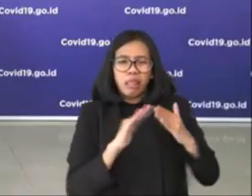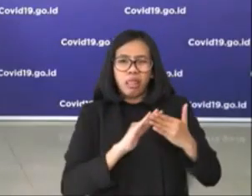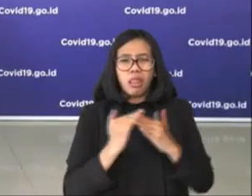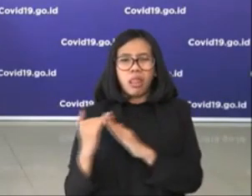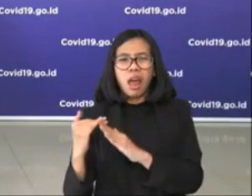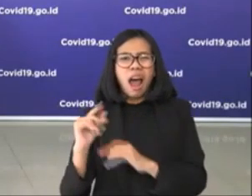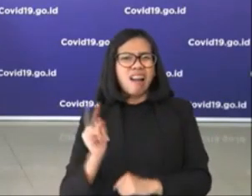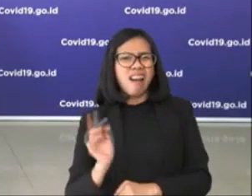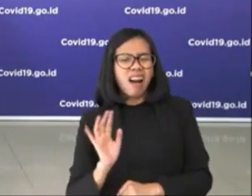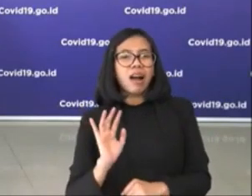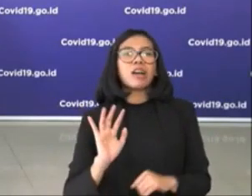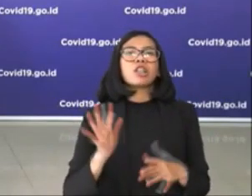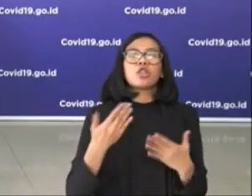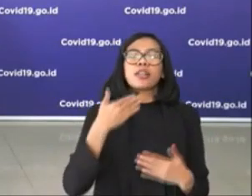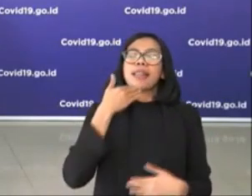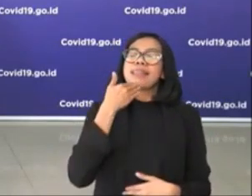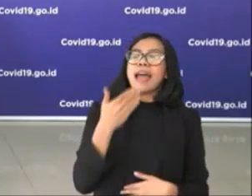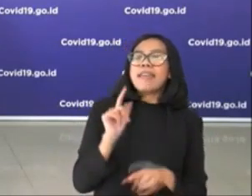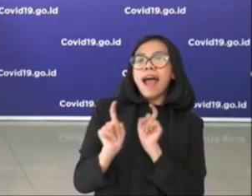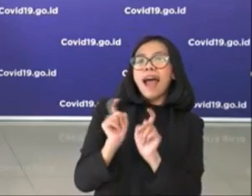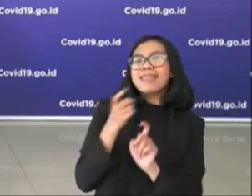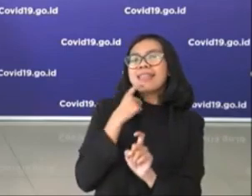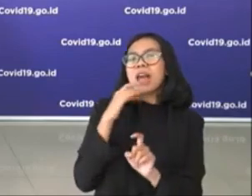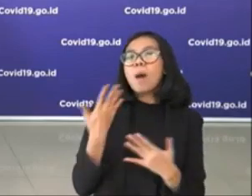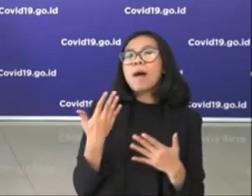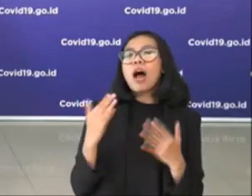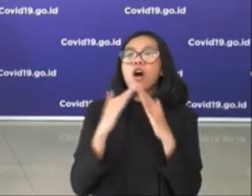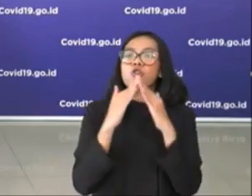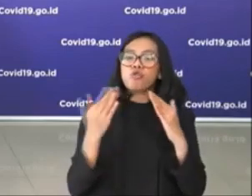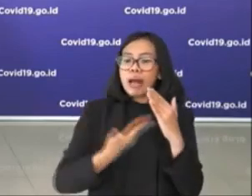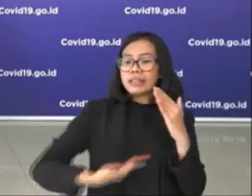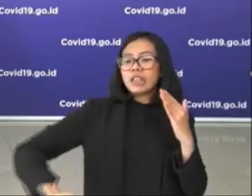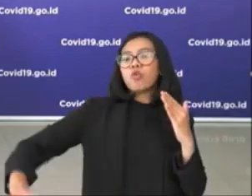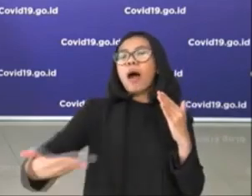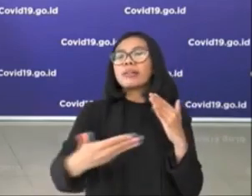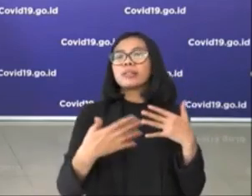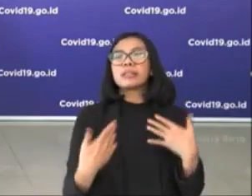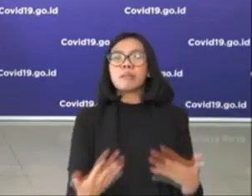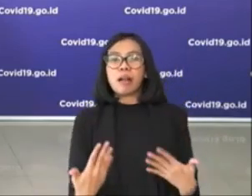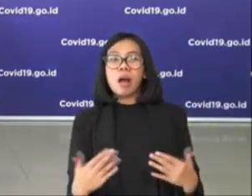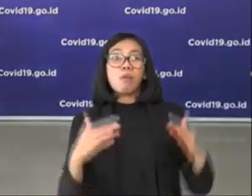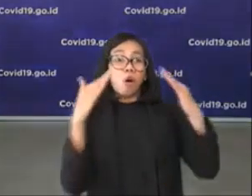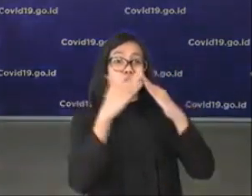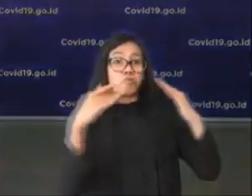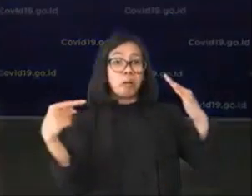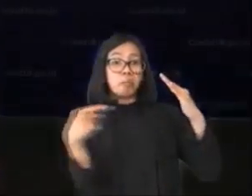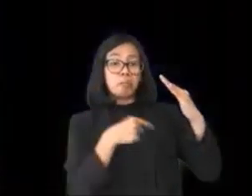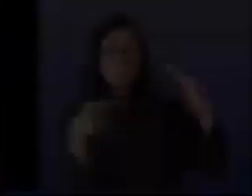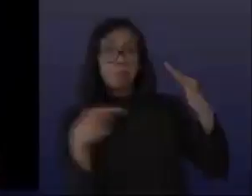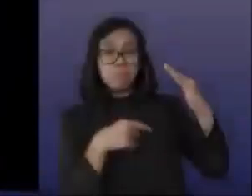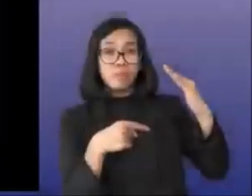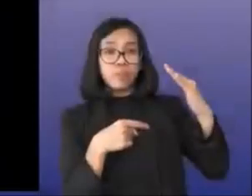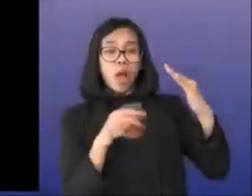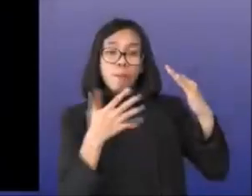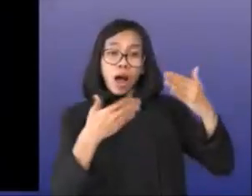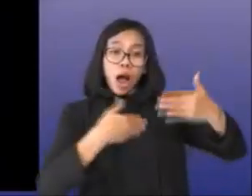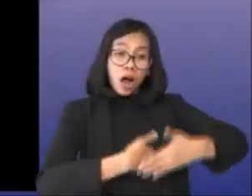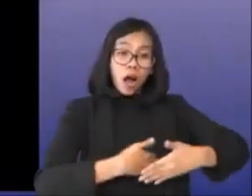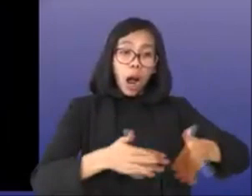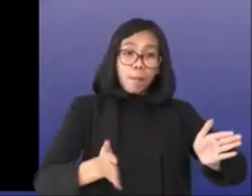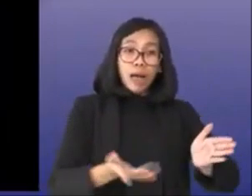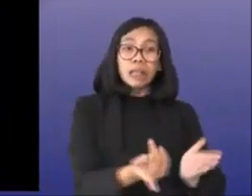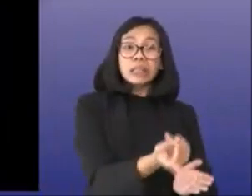Pertanyaan berikutnya adalah kondisi tempat tinggal atau rumah kita. Apakah rumah kita memiliki kamar